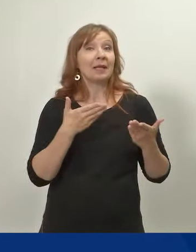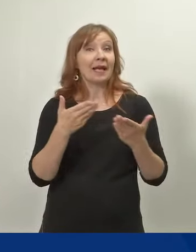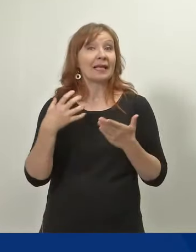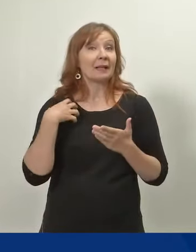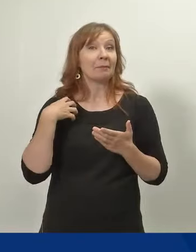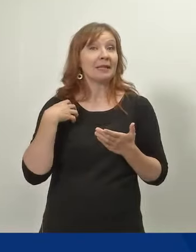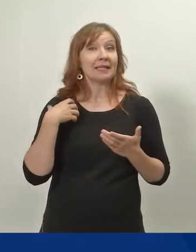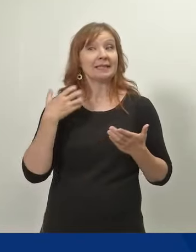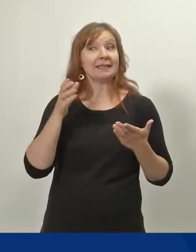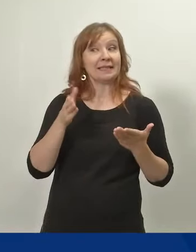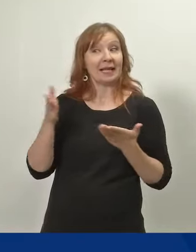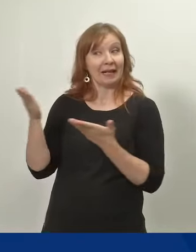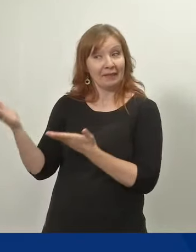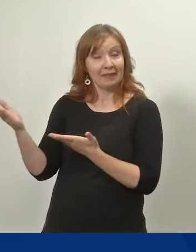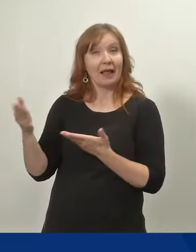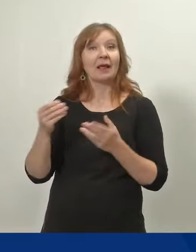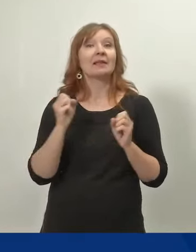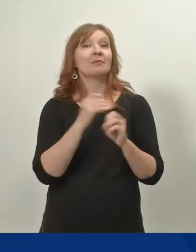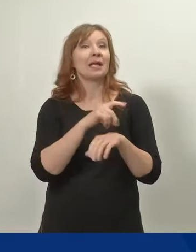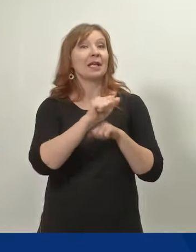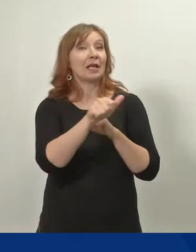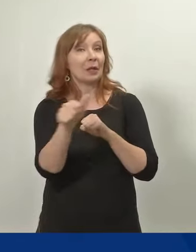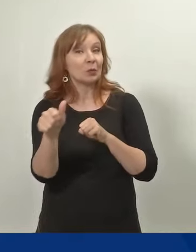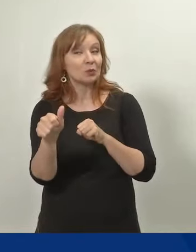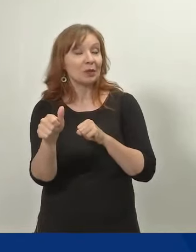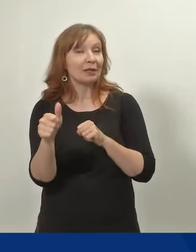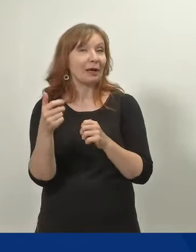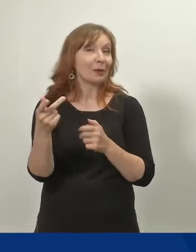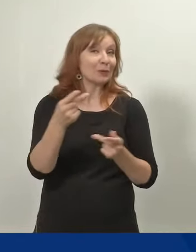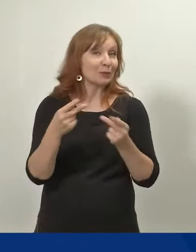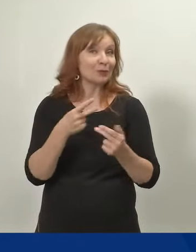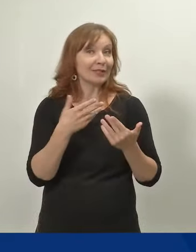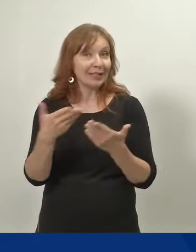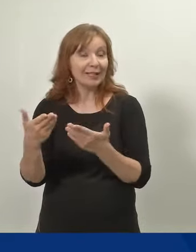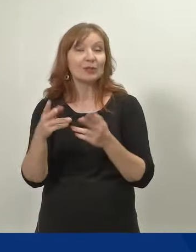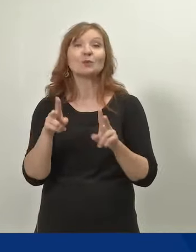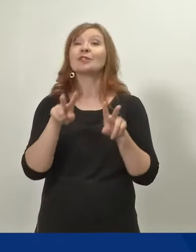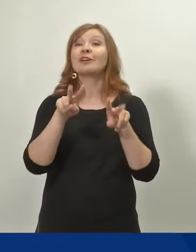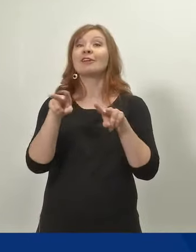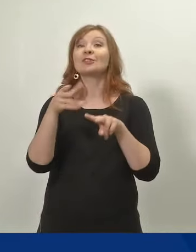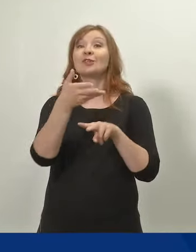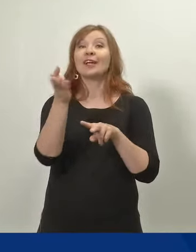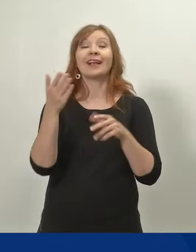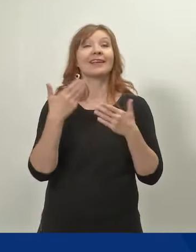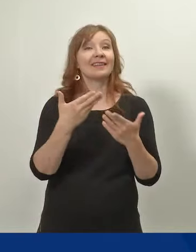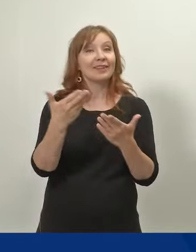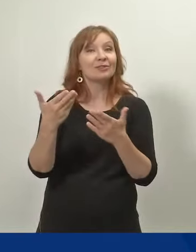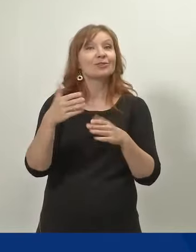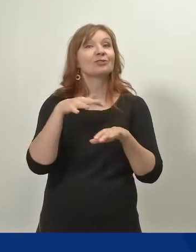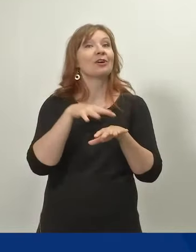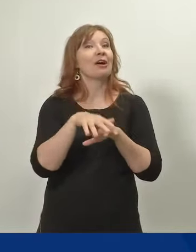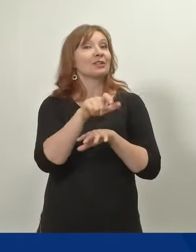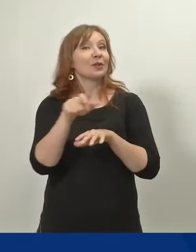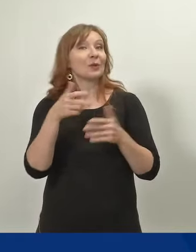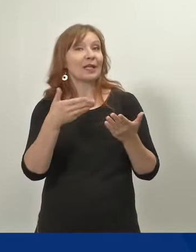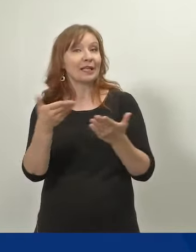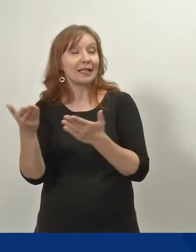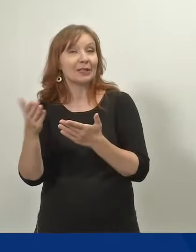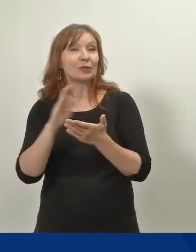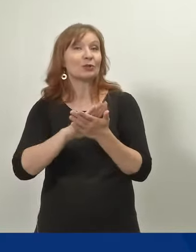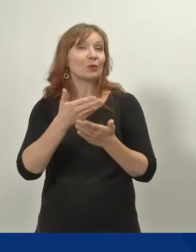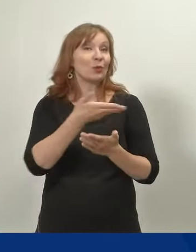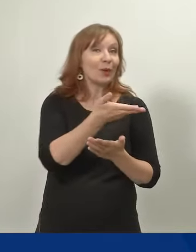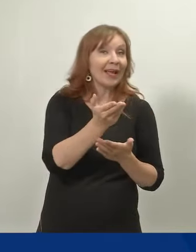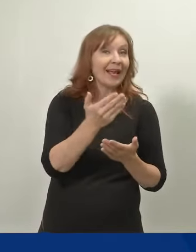ministereitä, kiitän median edustajia kysymyksistä, kiitos kaikille katsojille, kiitos asiantuntijoillemme ja tulkeille ja